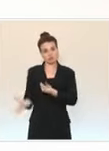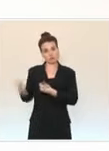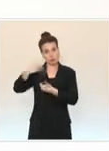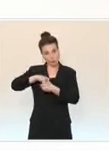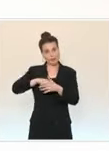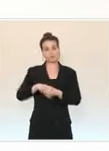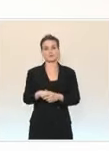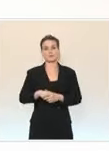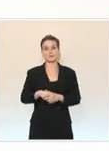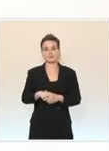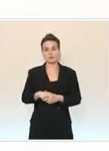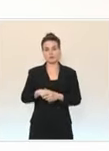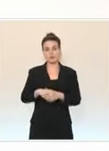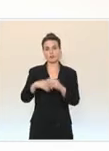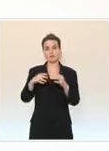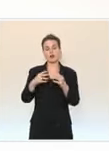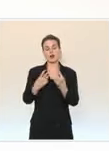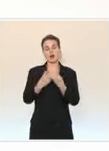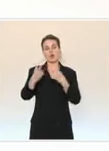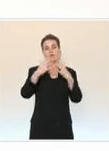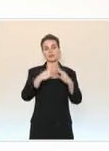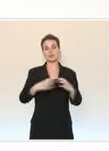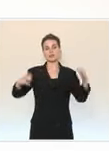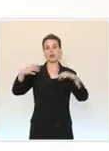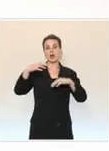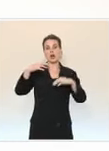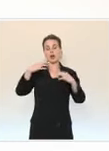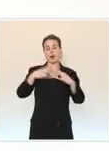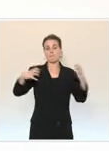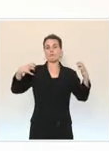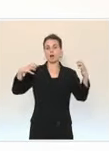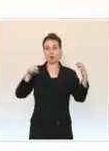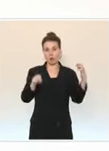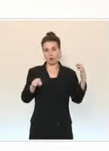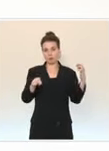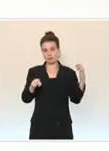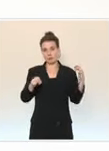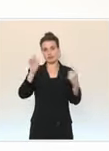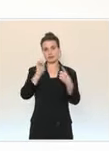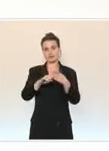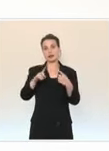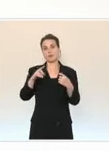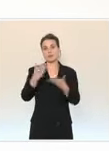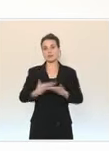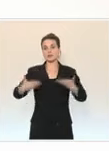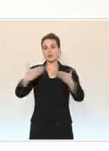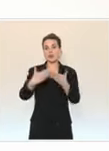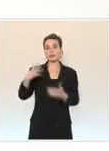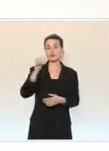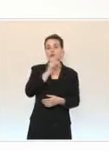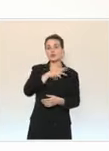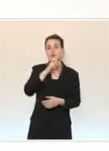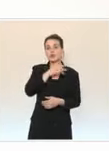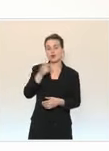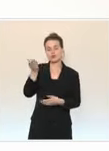relatif au projet de loi sur la sortie du régime d'état d'urgence une disposition visant à renforcer davantage ce dispositif de